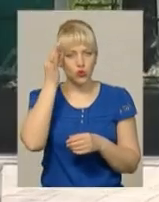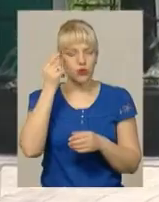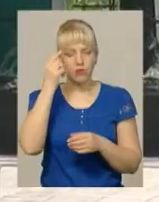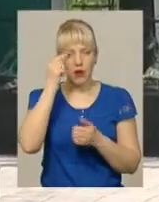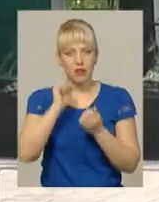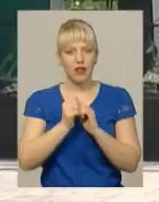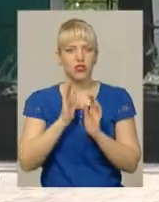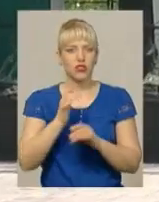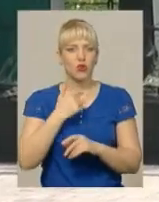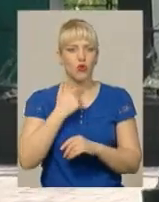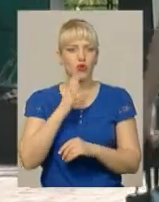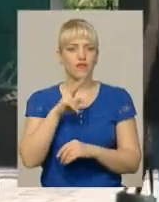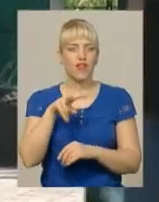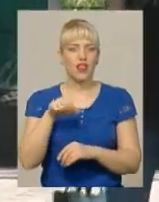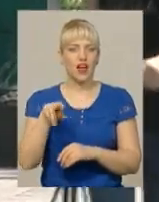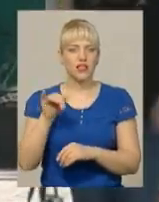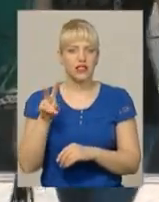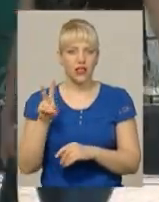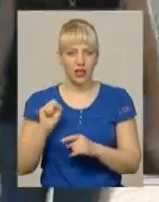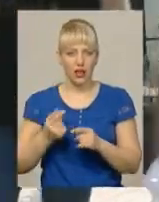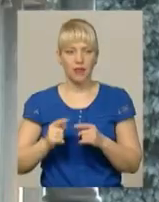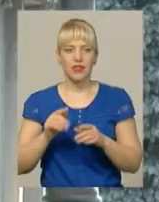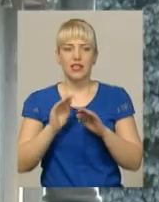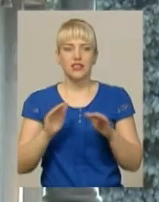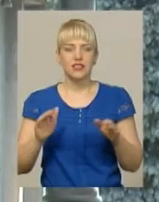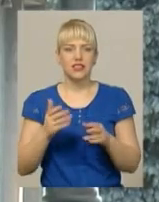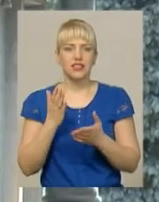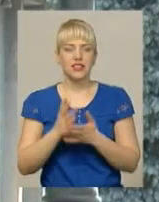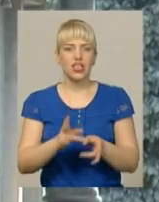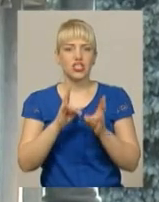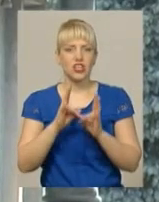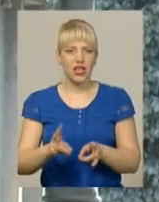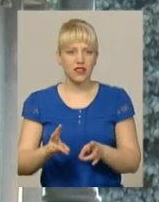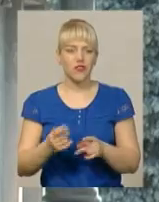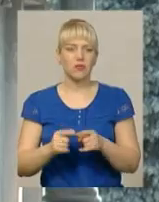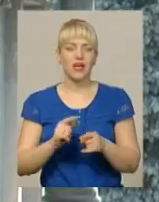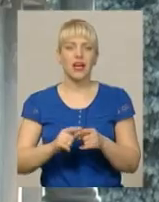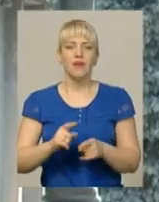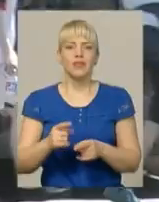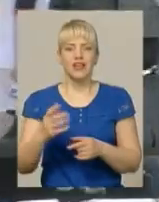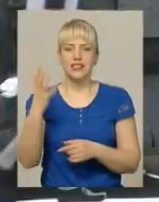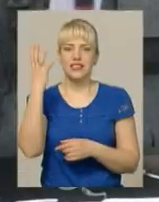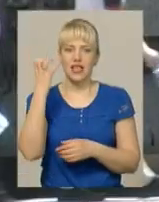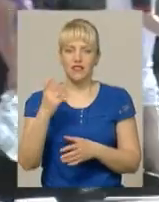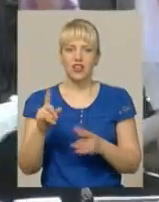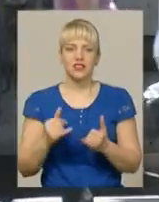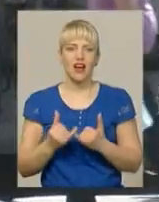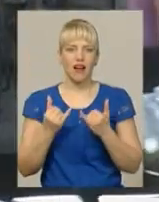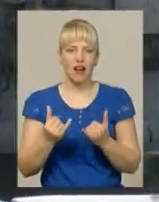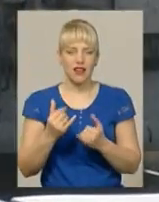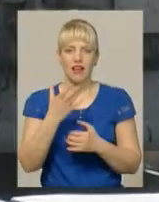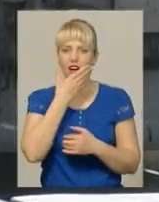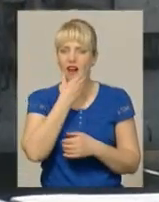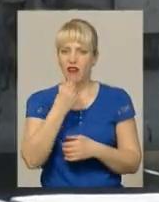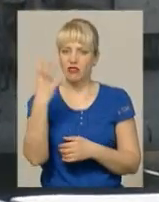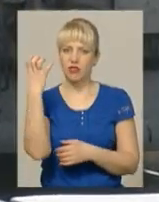Діти підліткового віку найчастіше стають жертвами екстремальних селфі, каже психолог Галина Топельницька. Заради гарного кадру та лайків у соцмережах